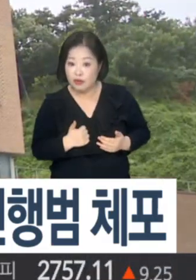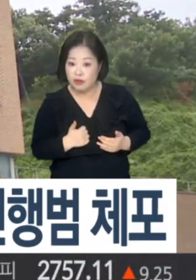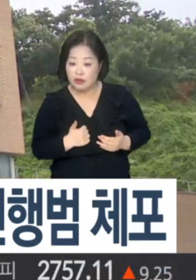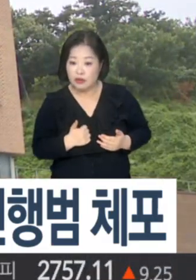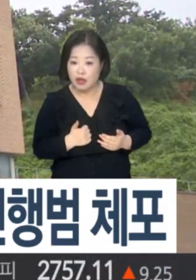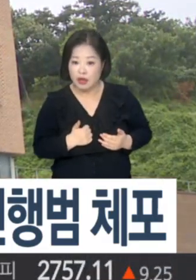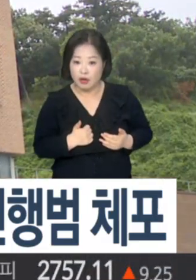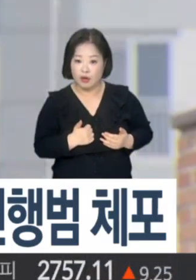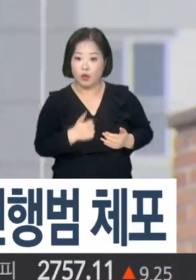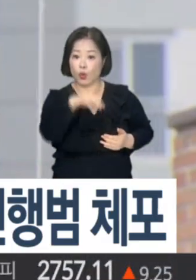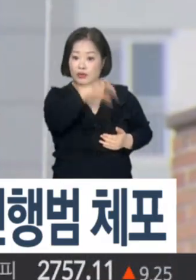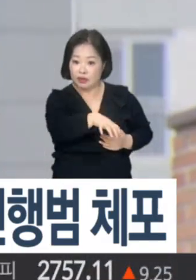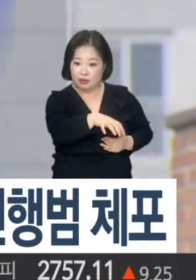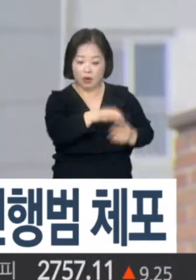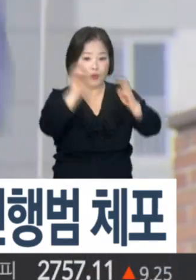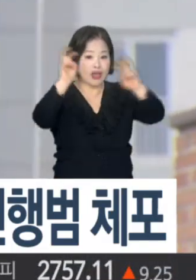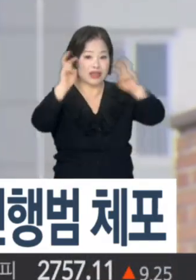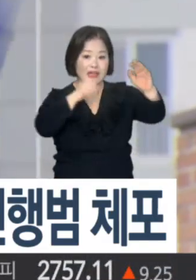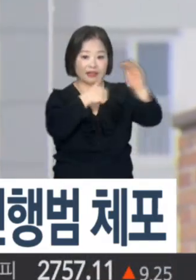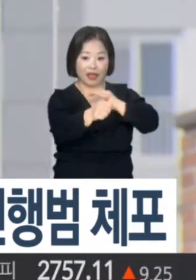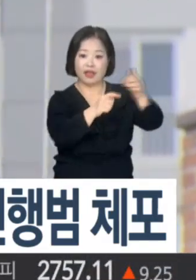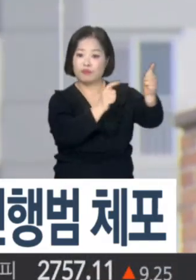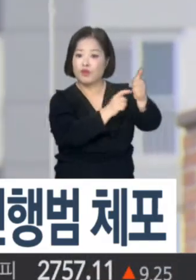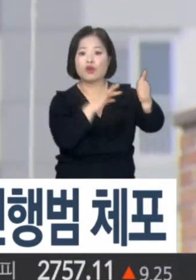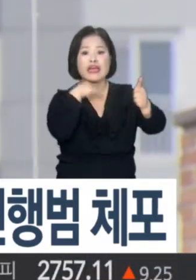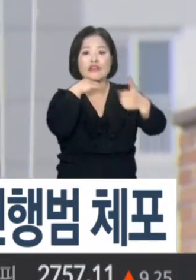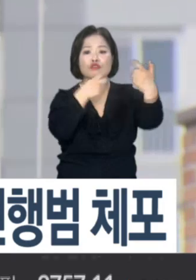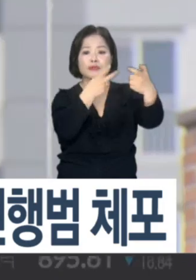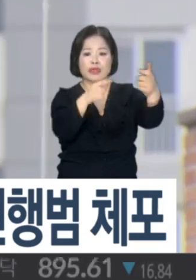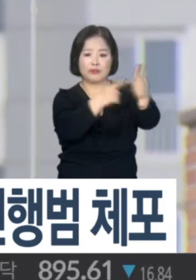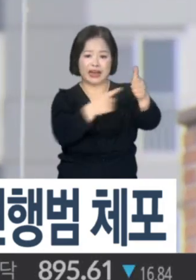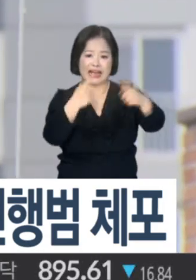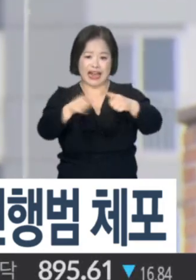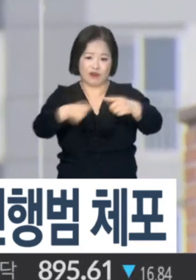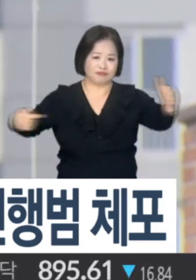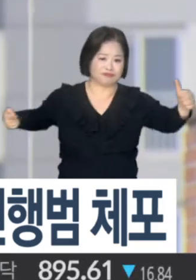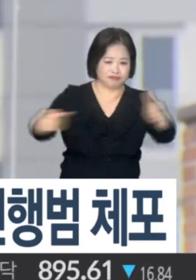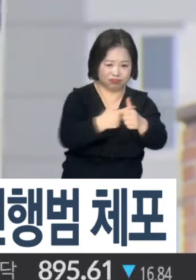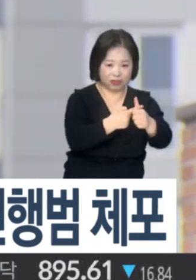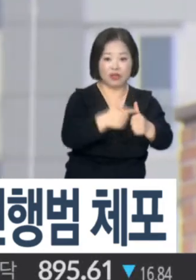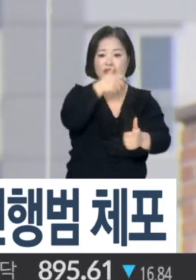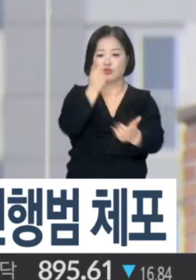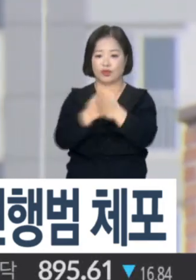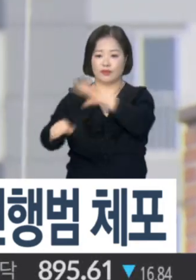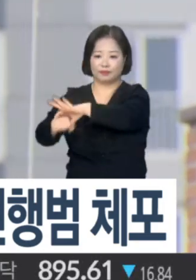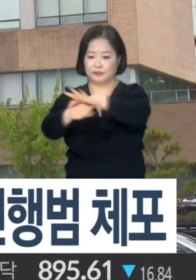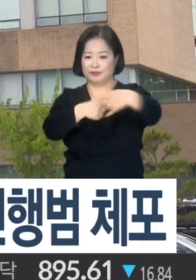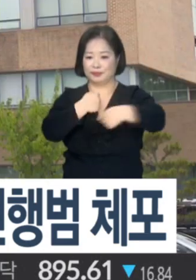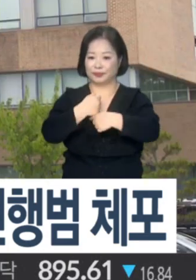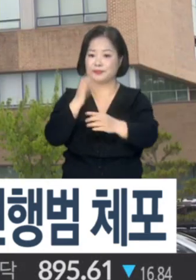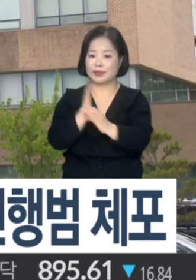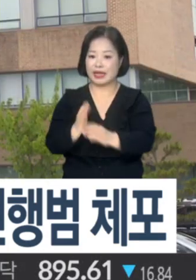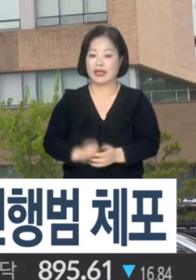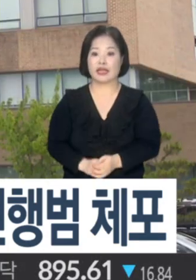근무하던 수산업체 사업장에서 업체 대표 60대 B씨를 흉기로 찔러서 살해한 혐의를 받고 있습니다.